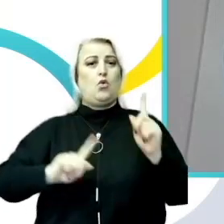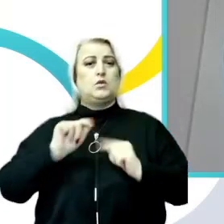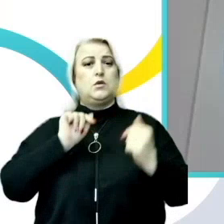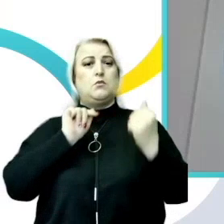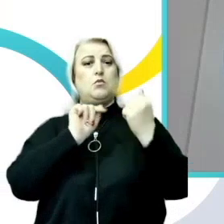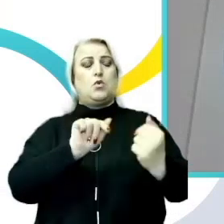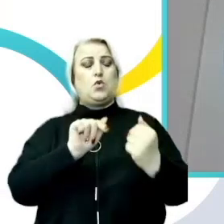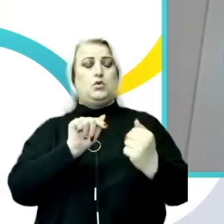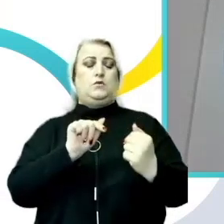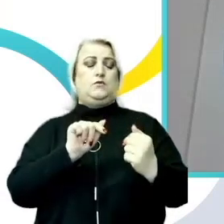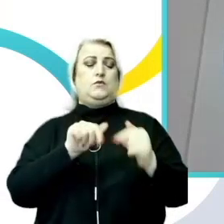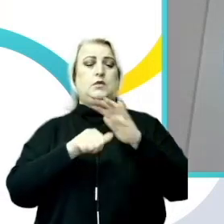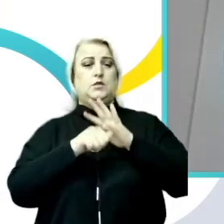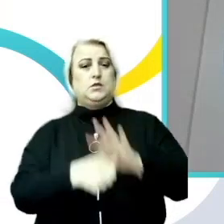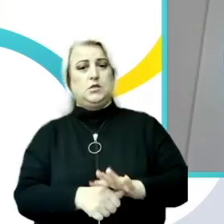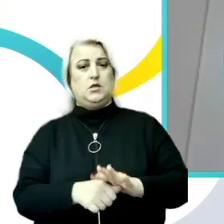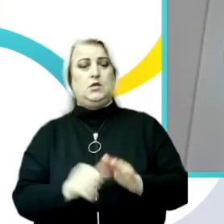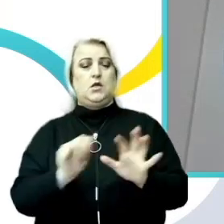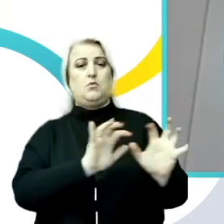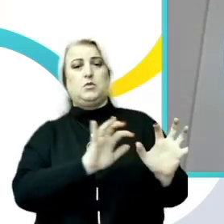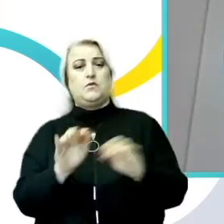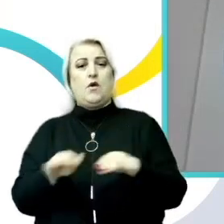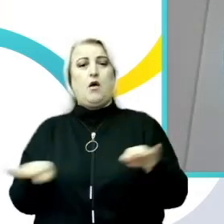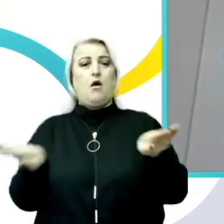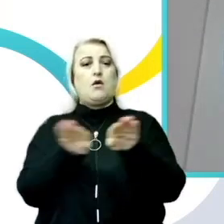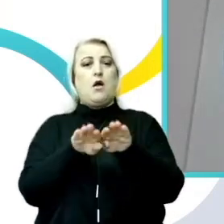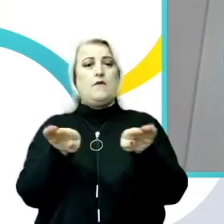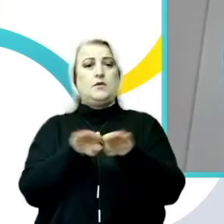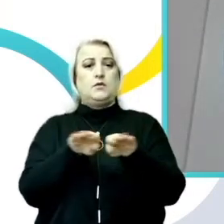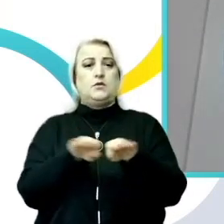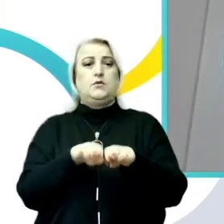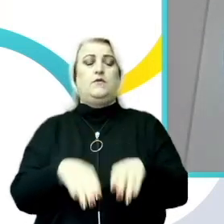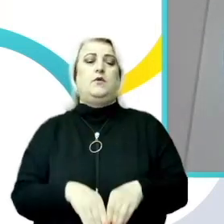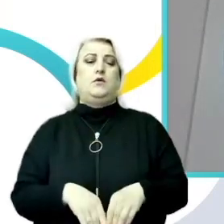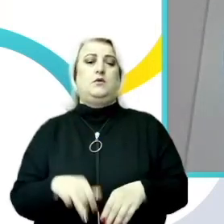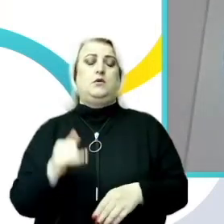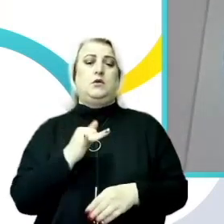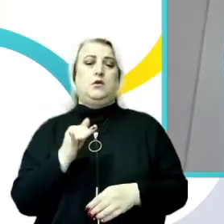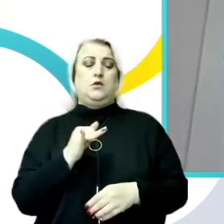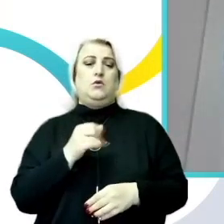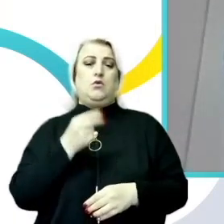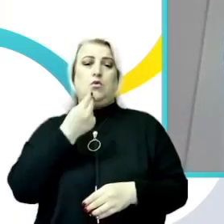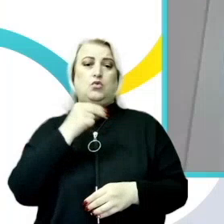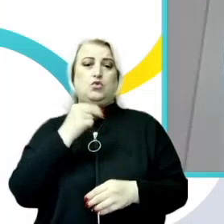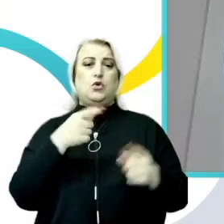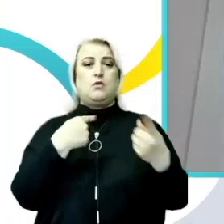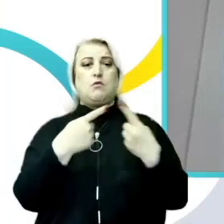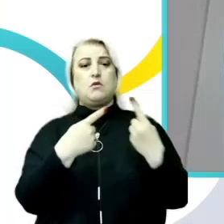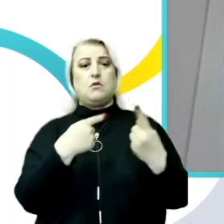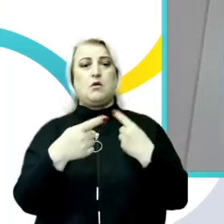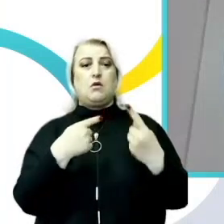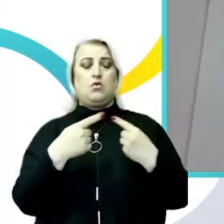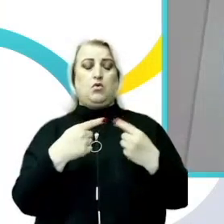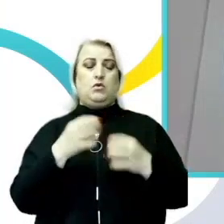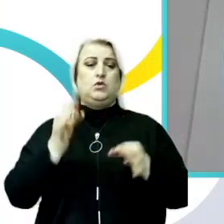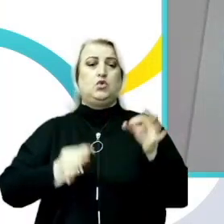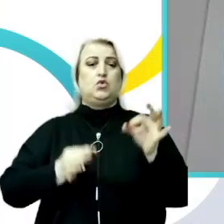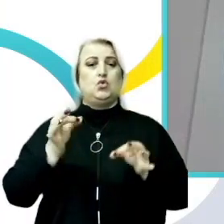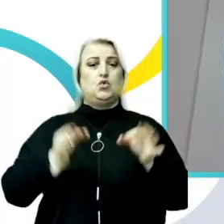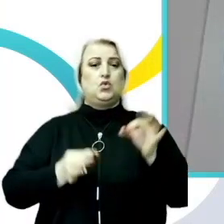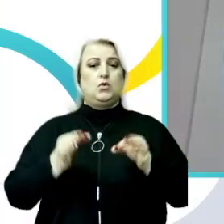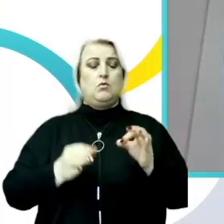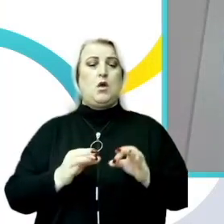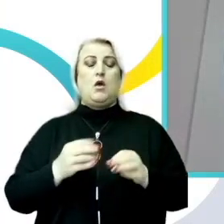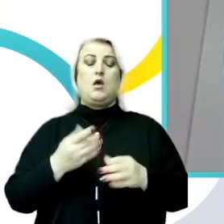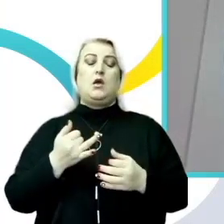eliminarea discriminării și asigurarea egalității și de facilitare a dialogului cu instanțele judecătoriești, și nu în